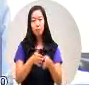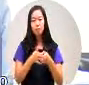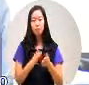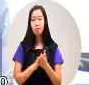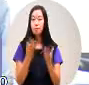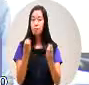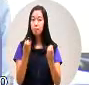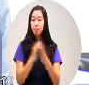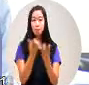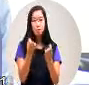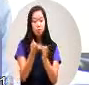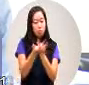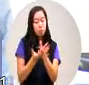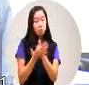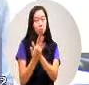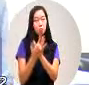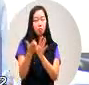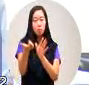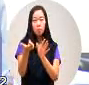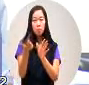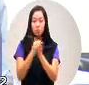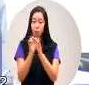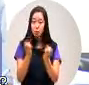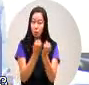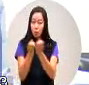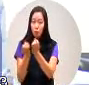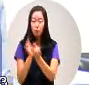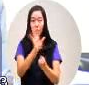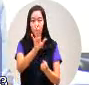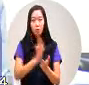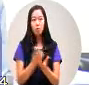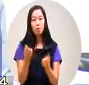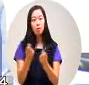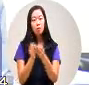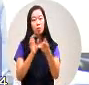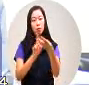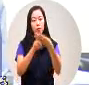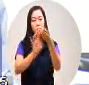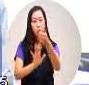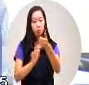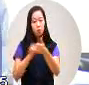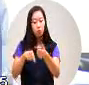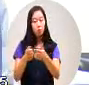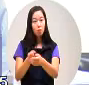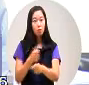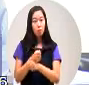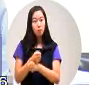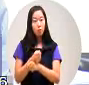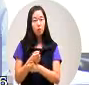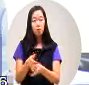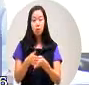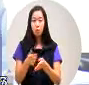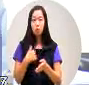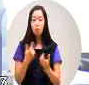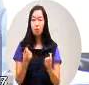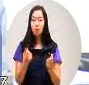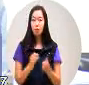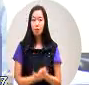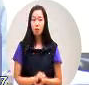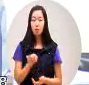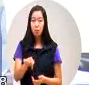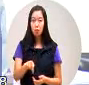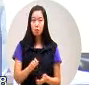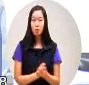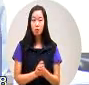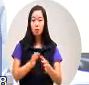没有也要预防因为已经事实发生了所以请主委多注意这件事情就是比如